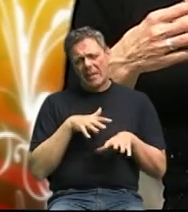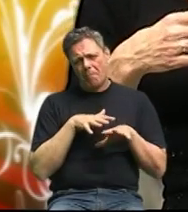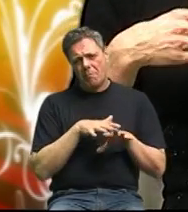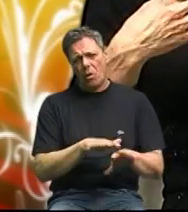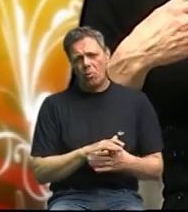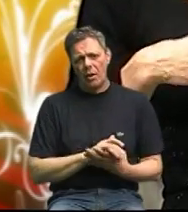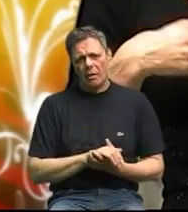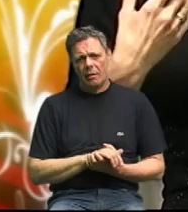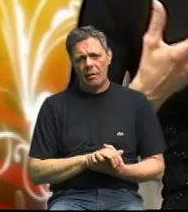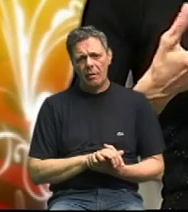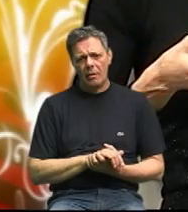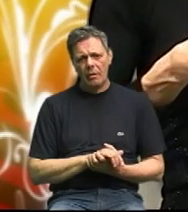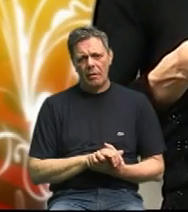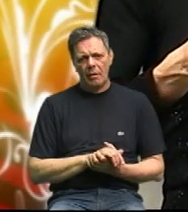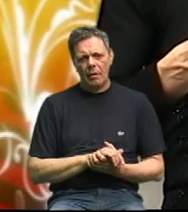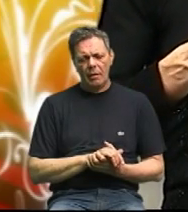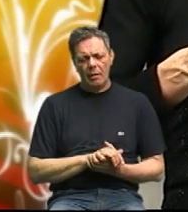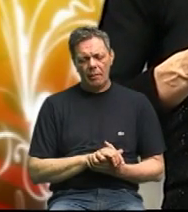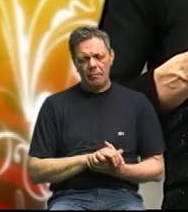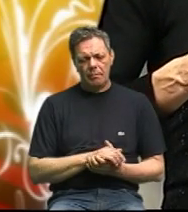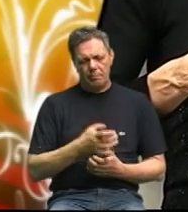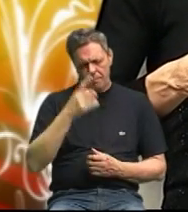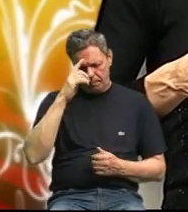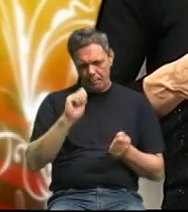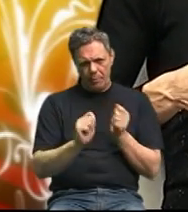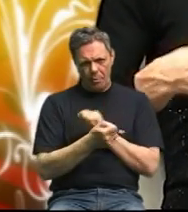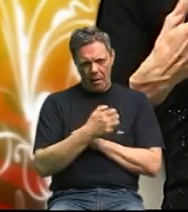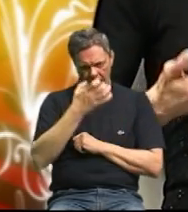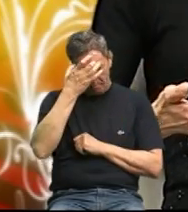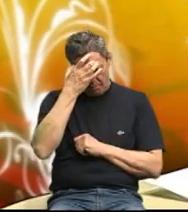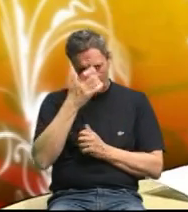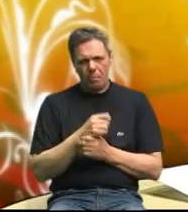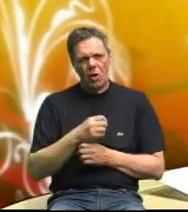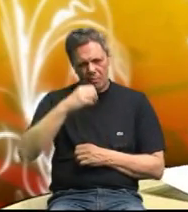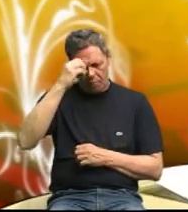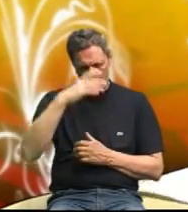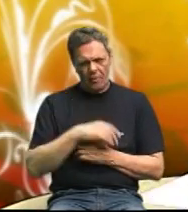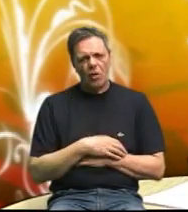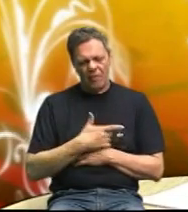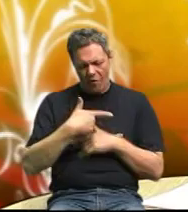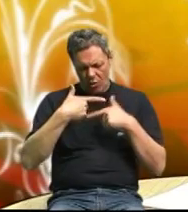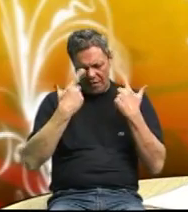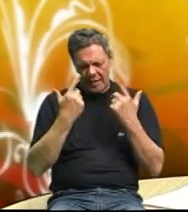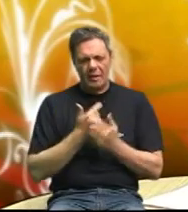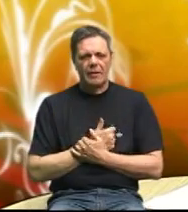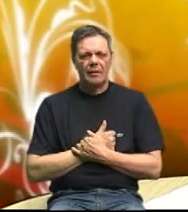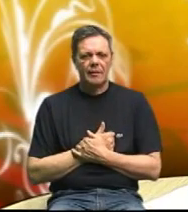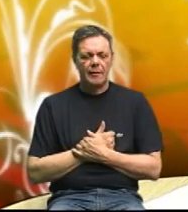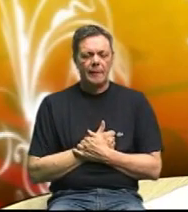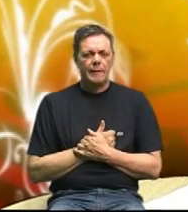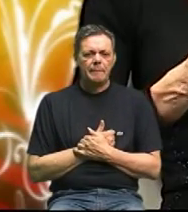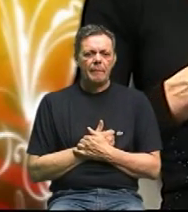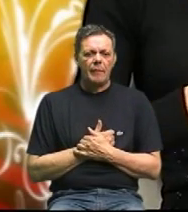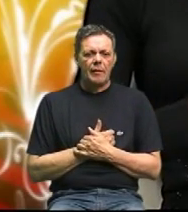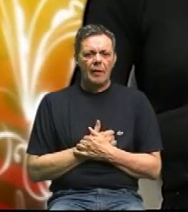kad nas se kaže presvjećat promijeniti mišljenje osvijestiti osvijestiti morala sam danas